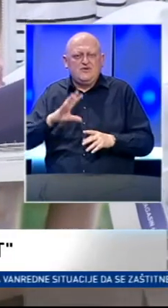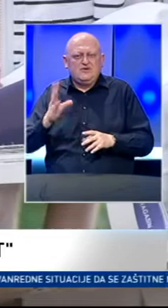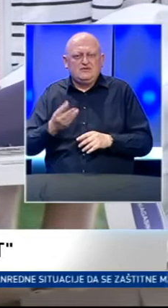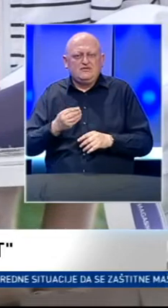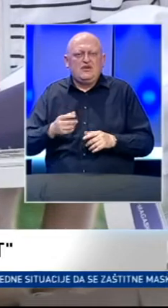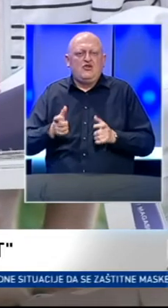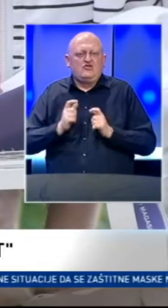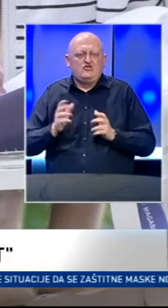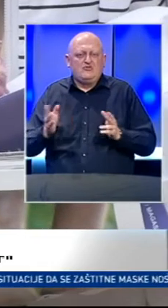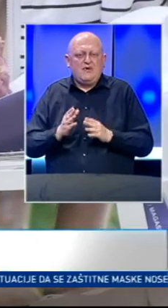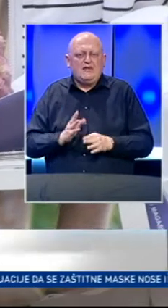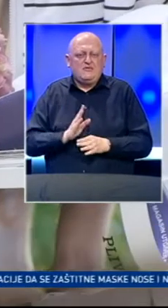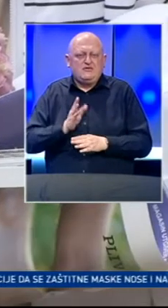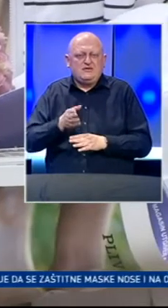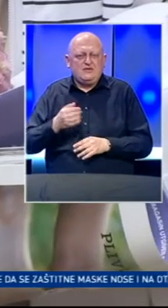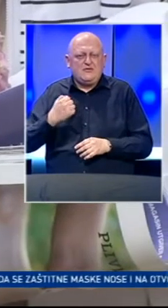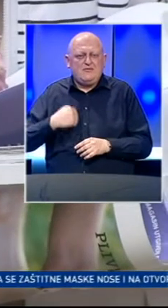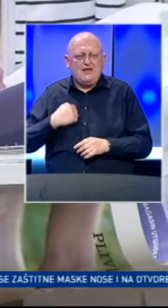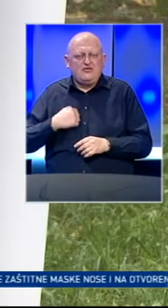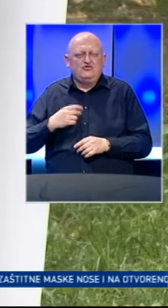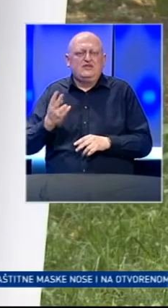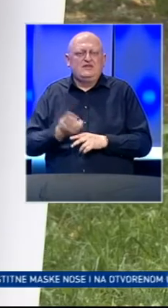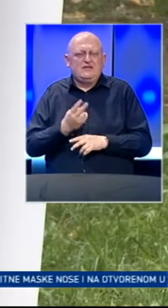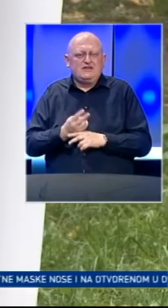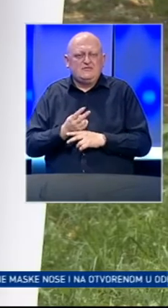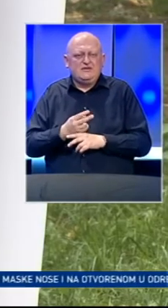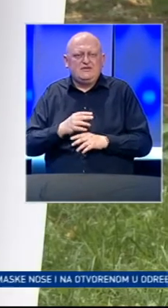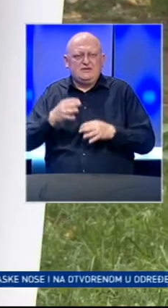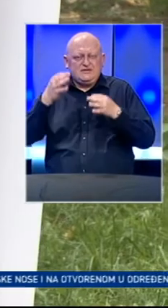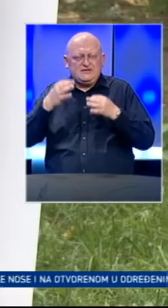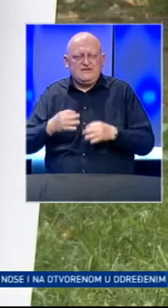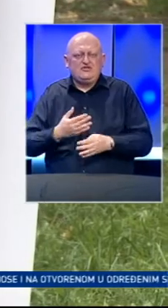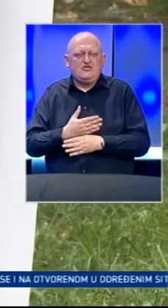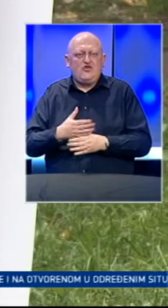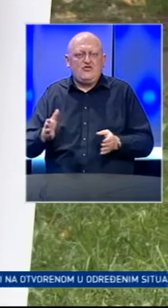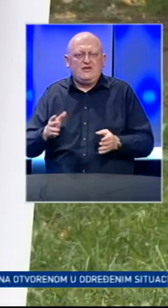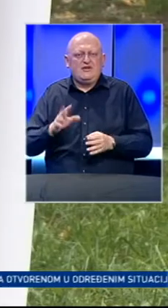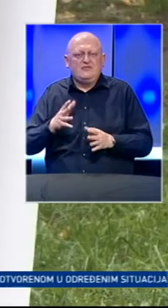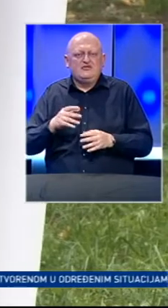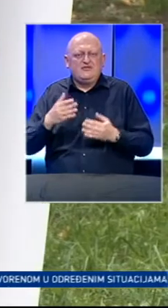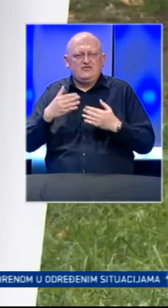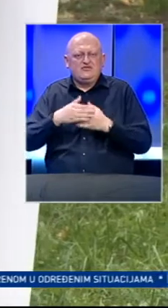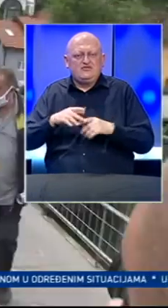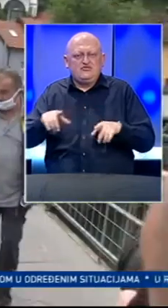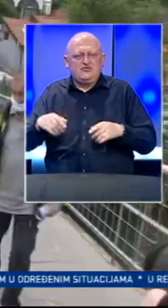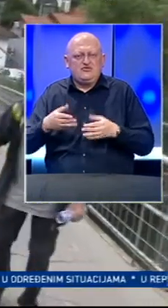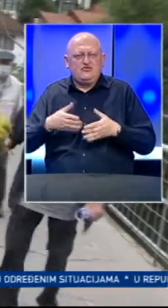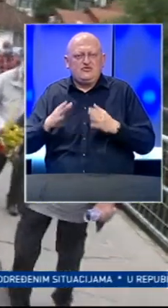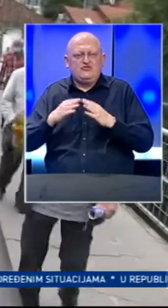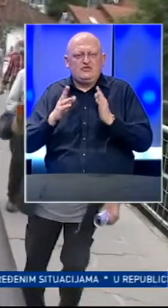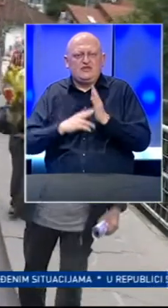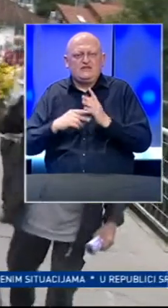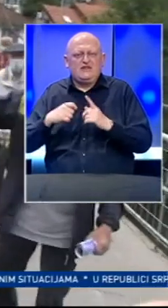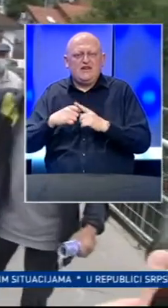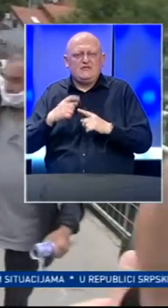Zbog svega očekuju i manje posjetitelja, Banja Lučana iz diaspore. Svečano otvaranje bit će večeras u dvorištu rodne